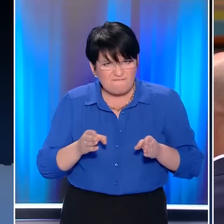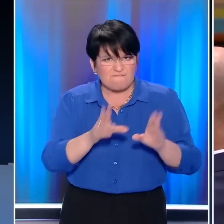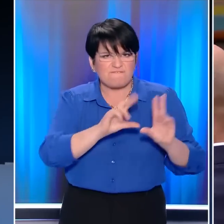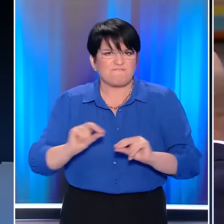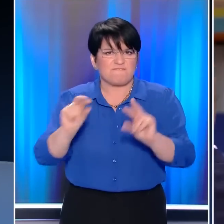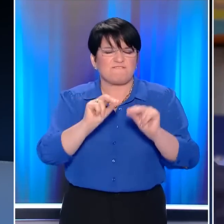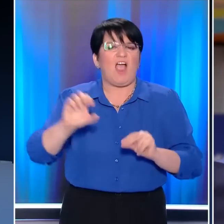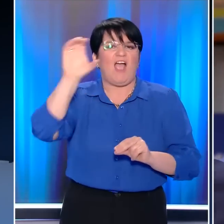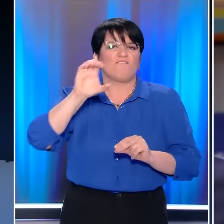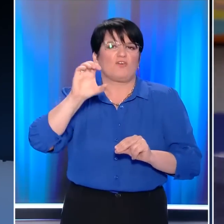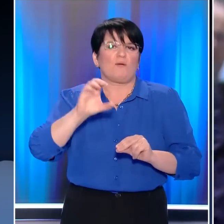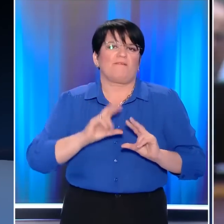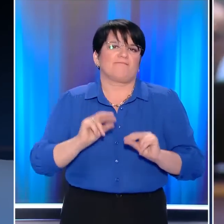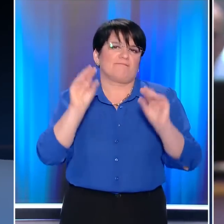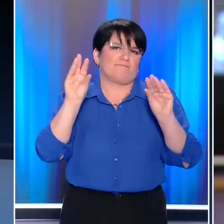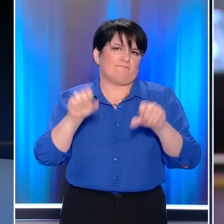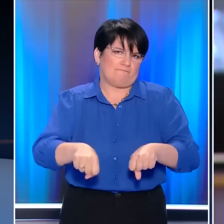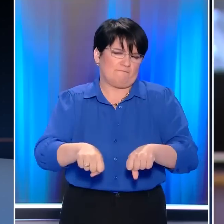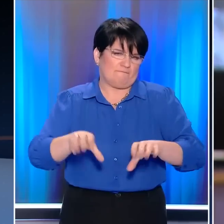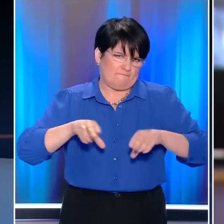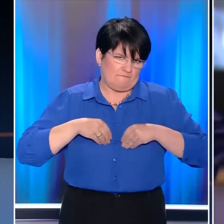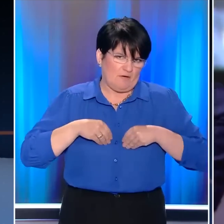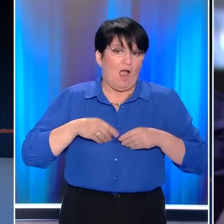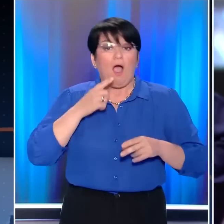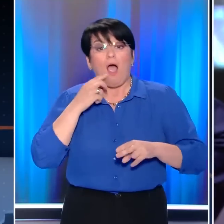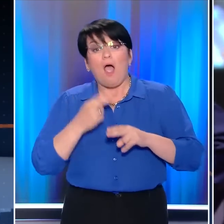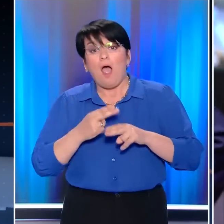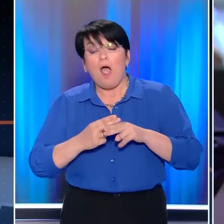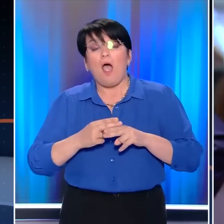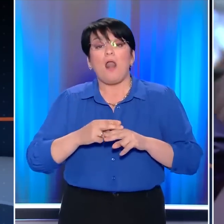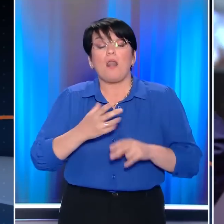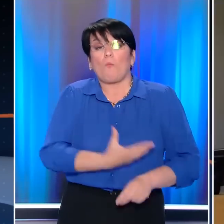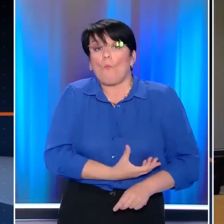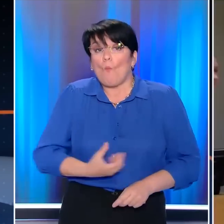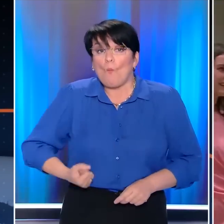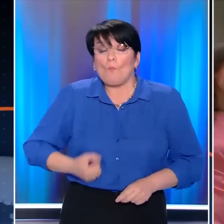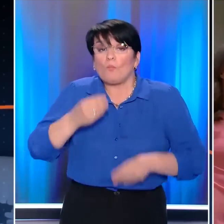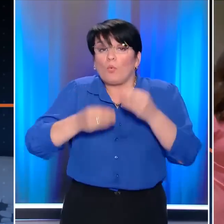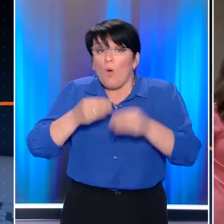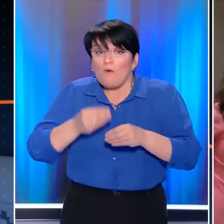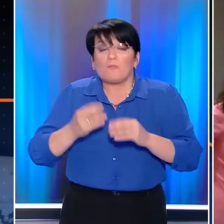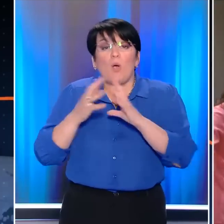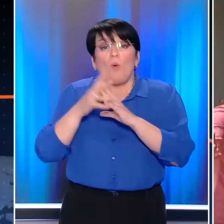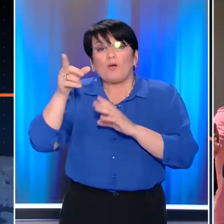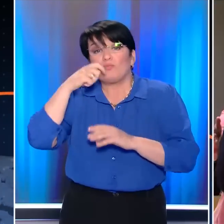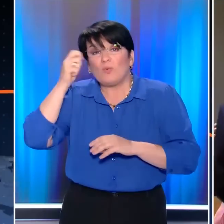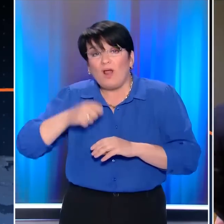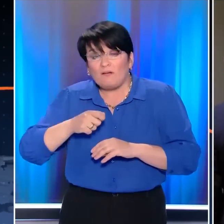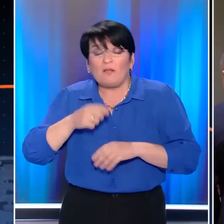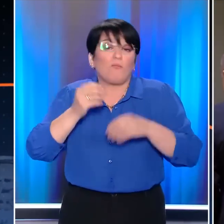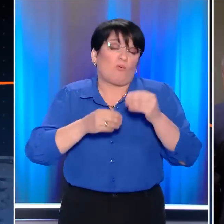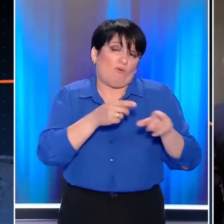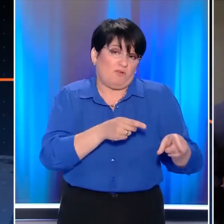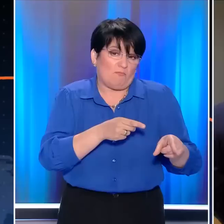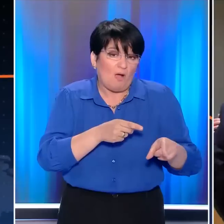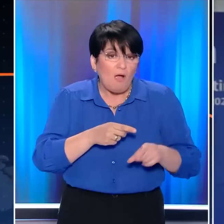αποφάσεις της ΕΕ. Την Ευρώπη όμως απασχολεί και η επισυτιστική κρίση που έχει δημιουργηθεί εξαιδίας του πολέμου στην Ουκρανία. Η Υπουργός